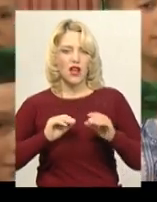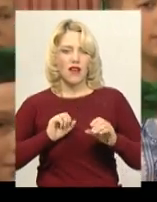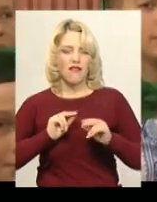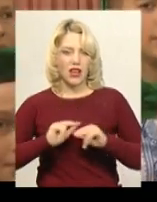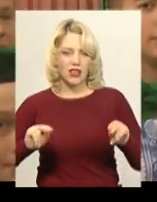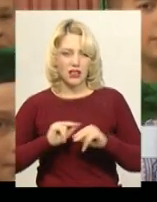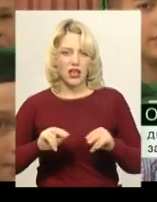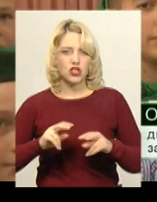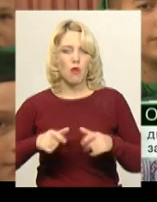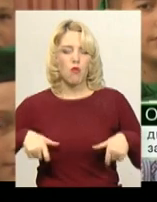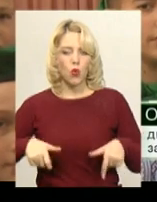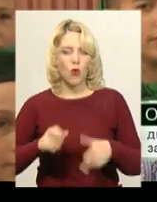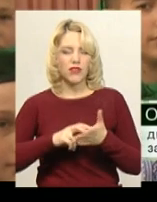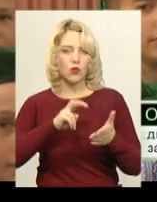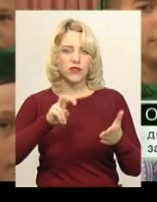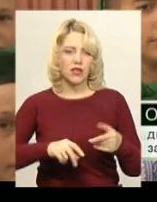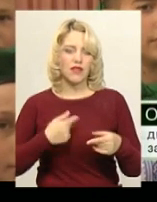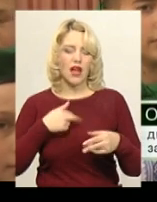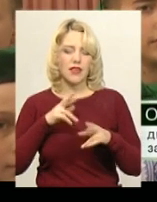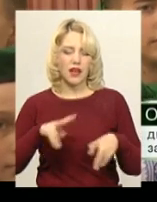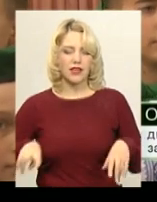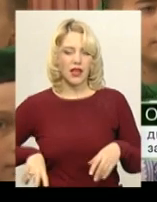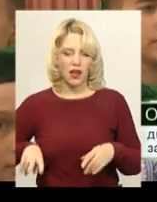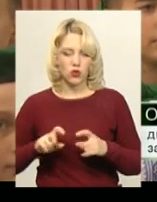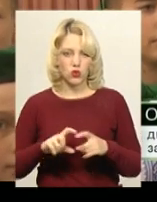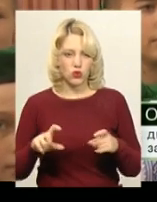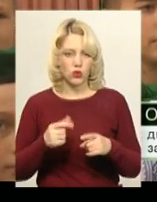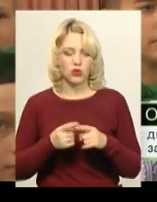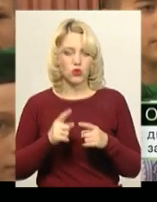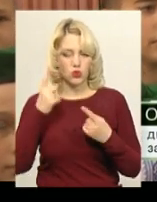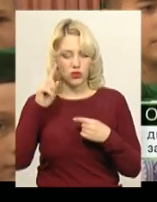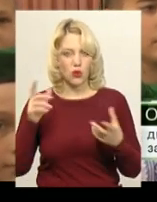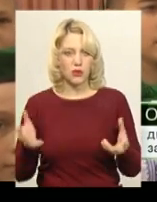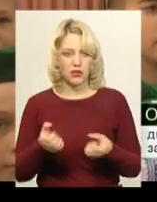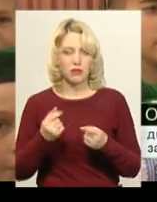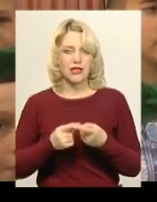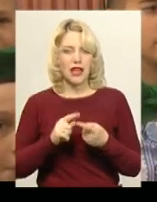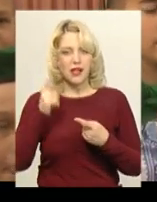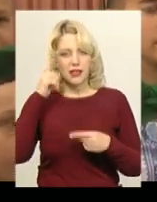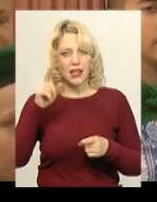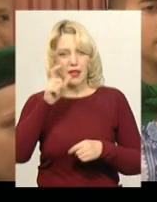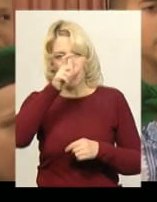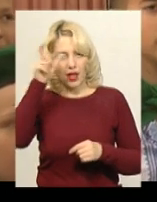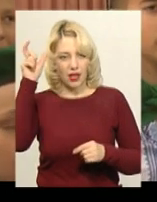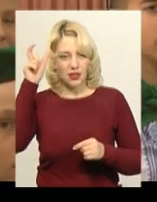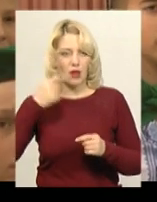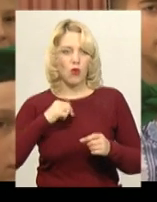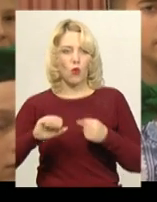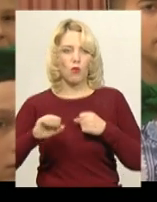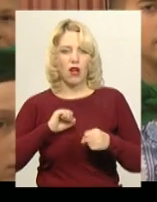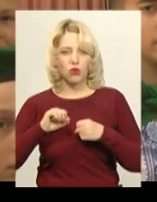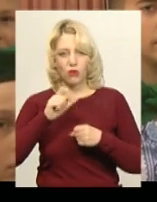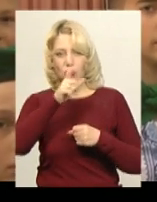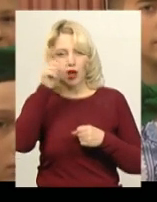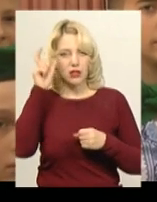відстав. Звичайно, я як директор школи цю ідею підтримала. Ідея належить академії, командуванню академії,